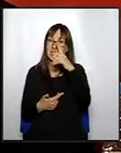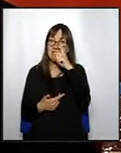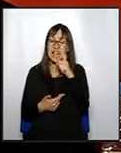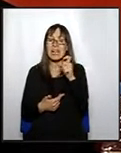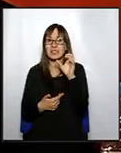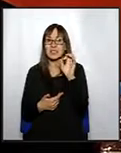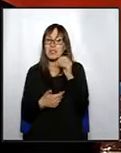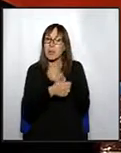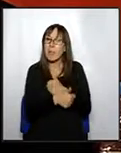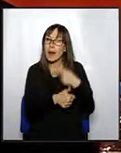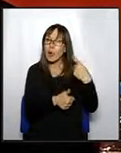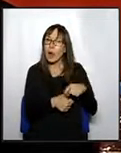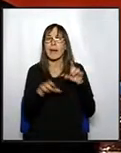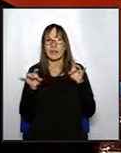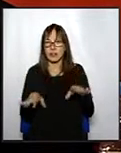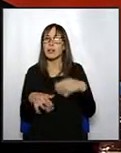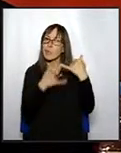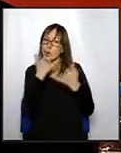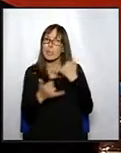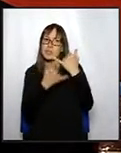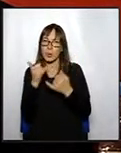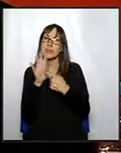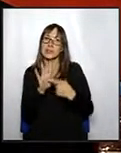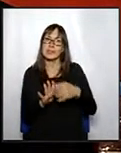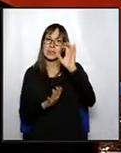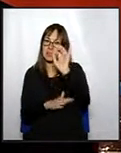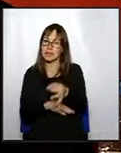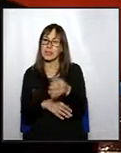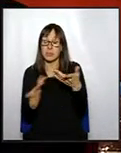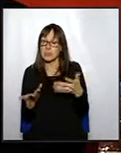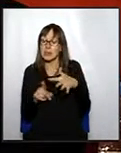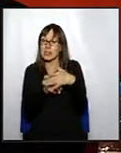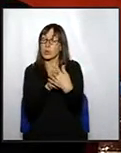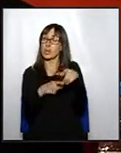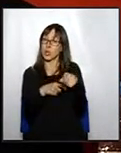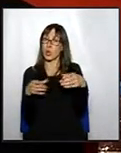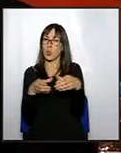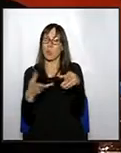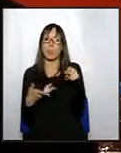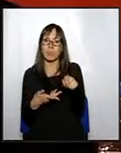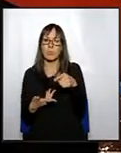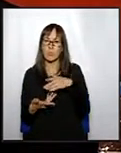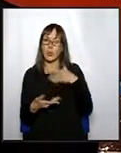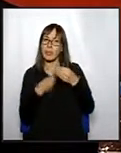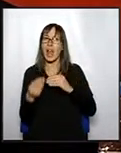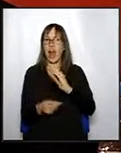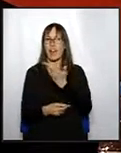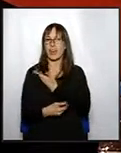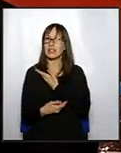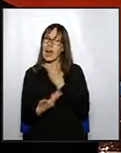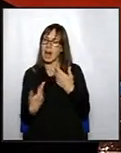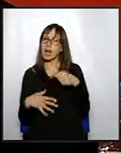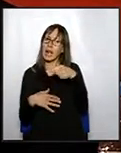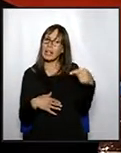vulnerable i les que tenen més problemes per aconseguir un lloc de treball. Per tant, la situació d'aquest col·lectiu els podria arribar a afectar de manera molt